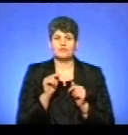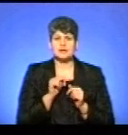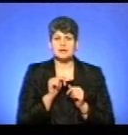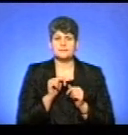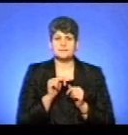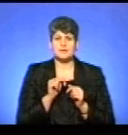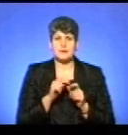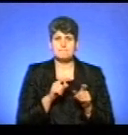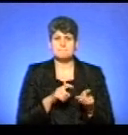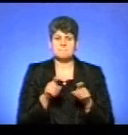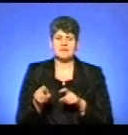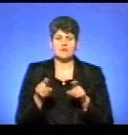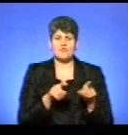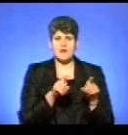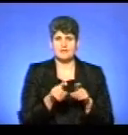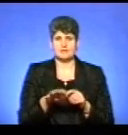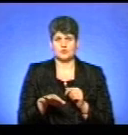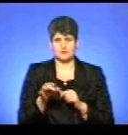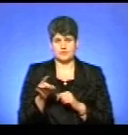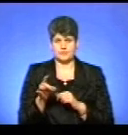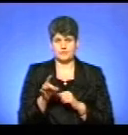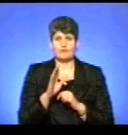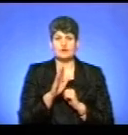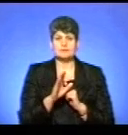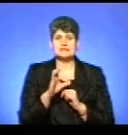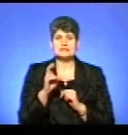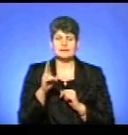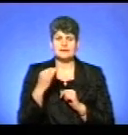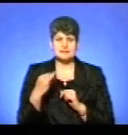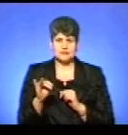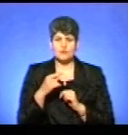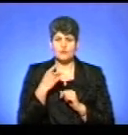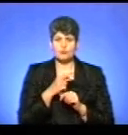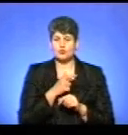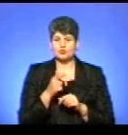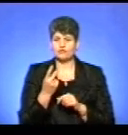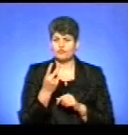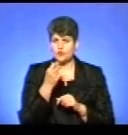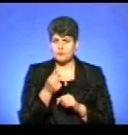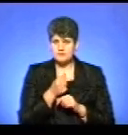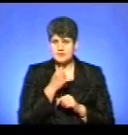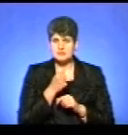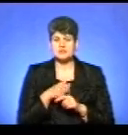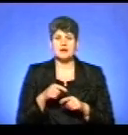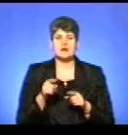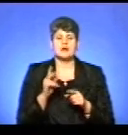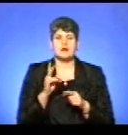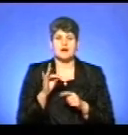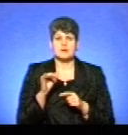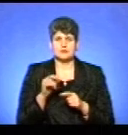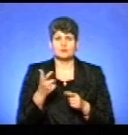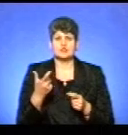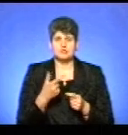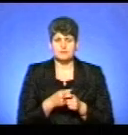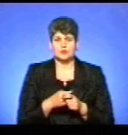мігрували в нас на території району. Володимир Стадницький каже, упродовж двох місяців карантину щеплюватимуть котів і